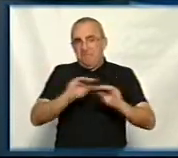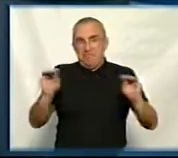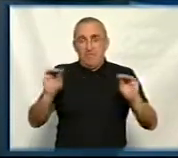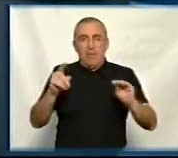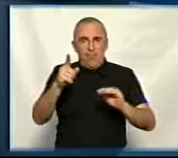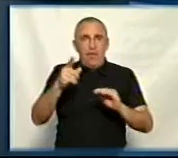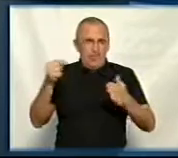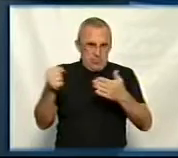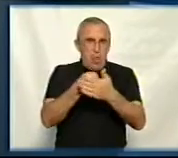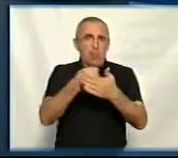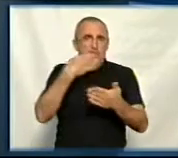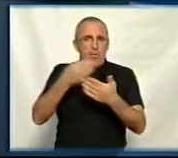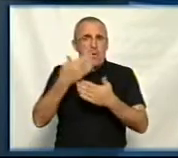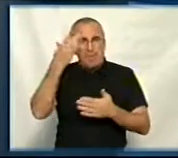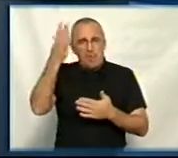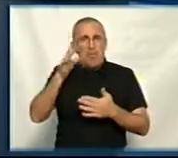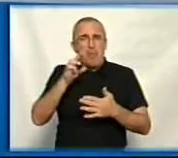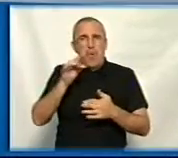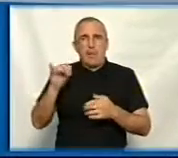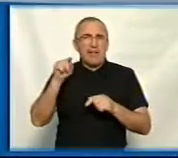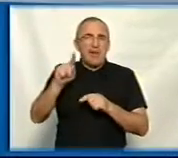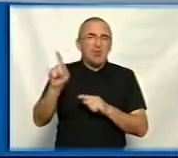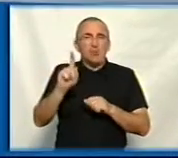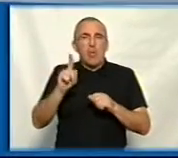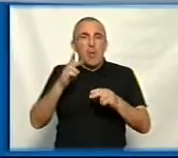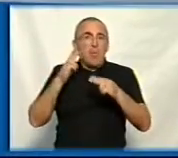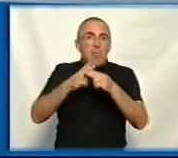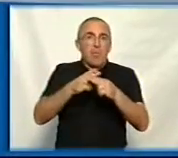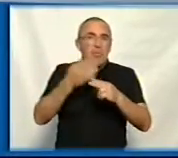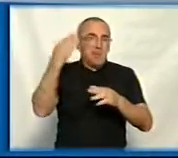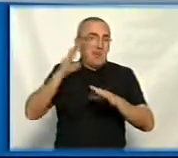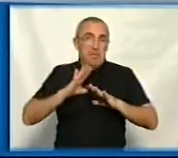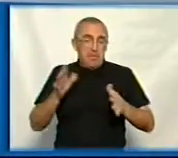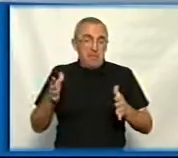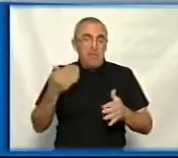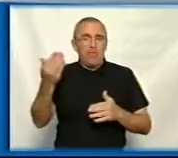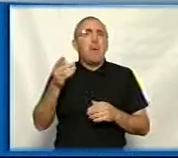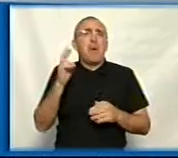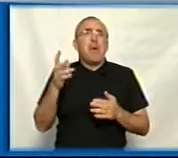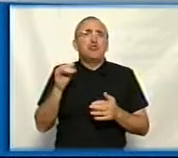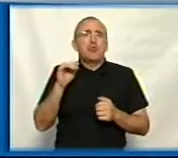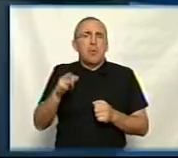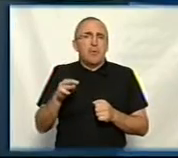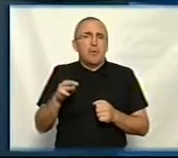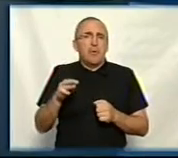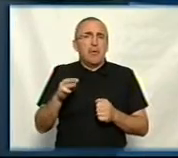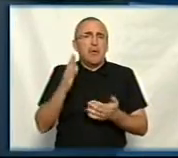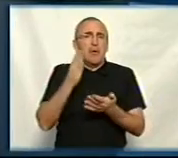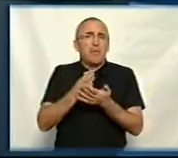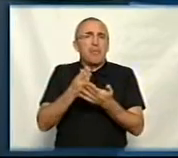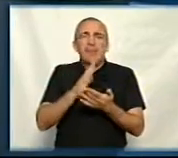вважаєте, що ви добились своєї мети, попри те, що як такого мораторію не існує. Тобто, у вас... Ви яким чином? Не існує